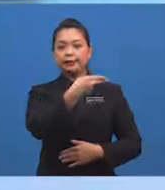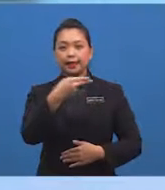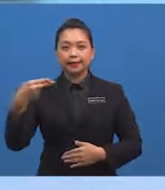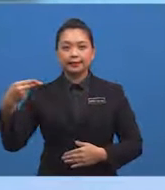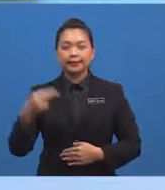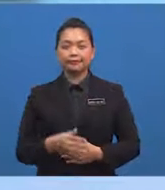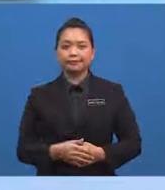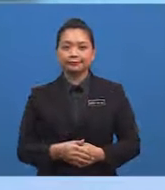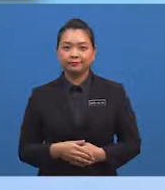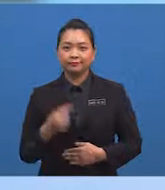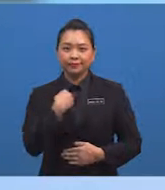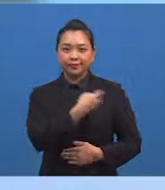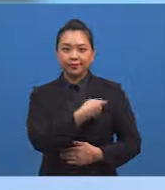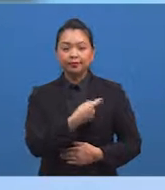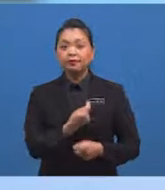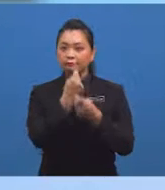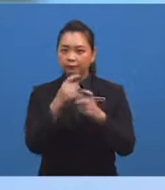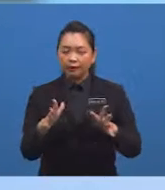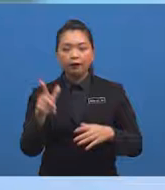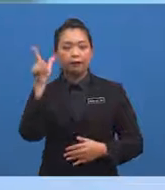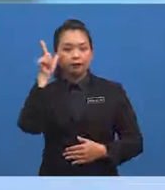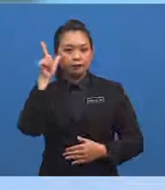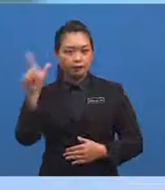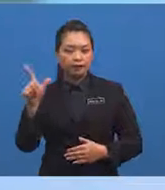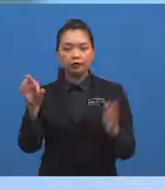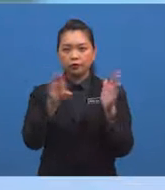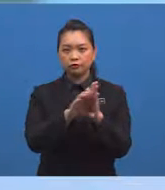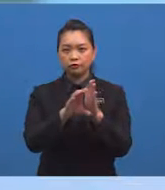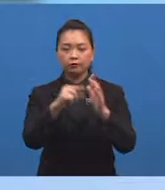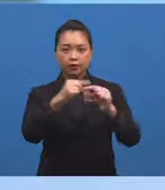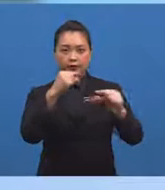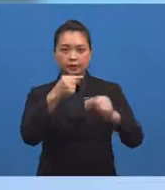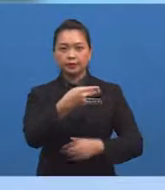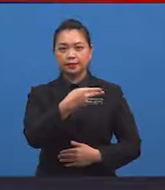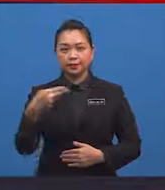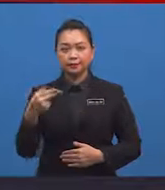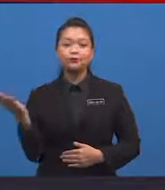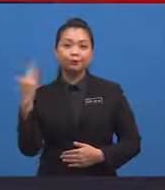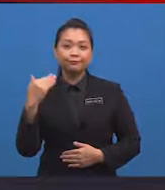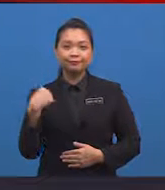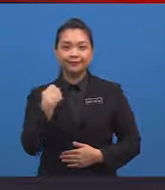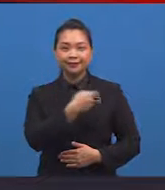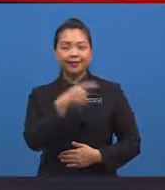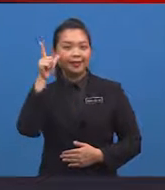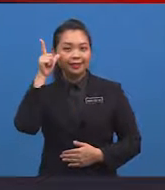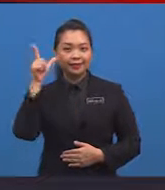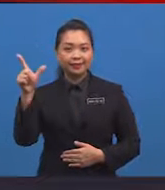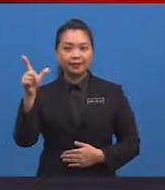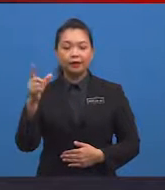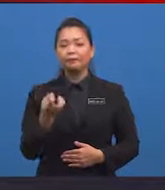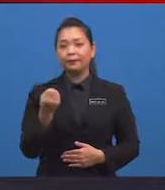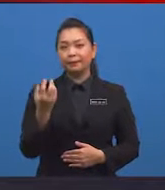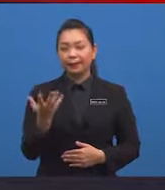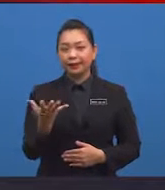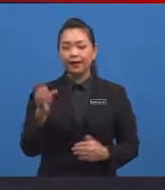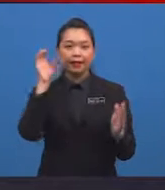selari Kita telah lihat contoh garis selari Jom kita lihat pula